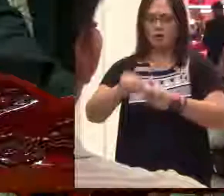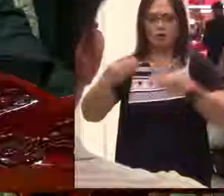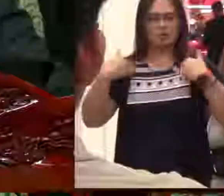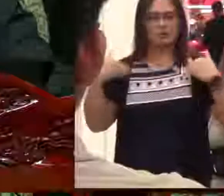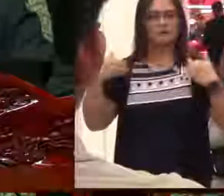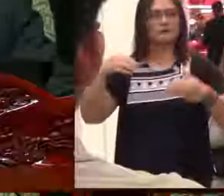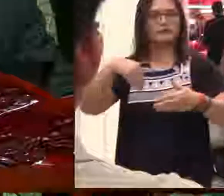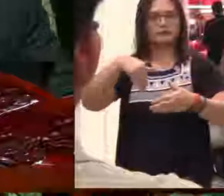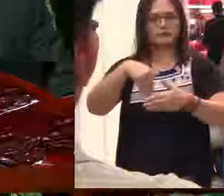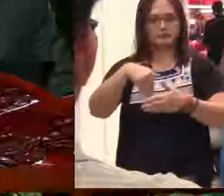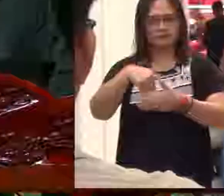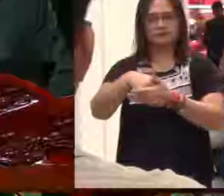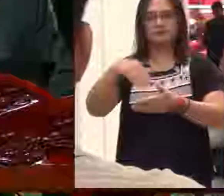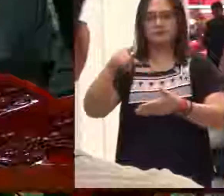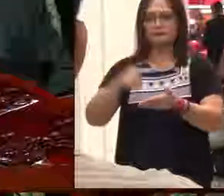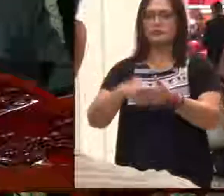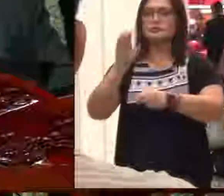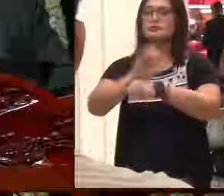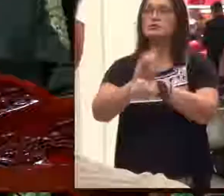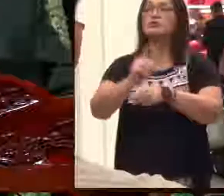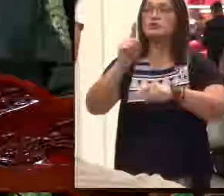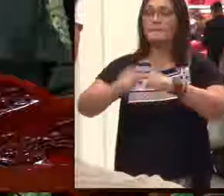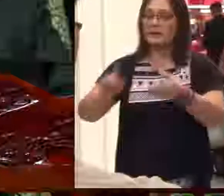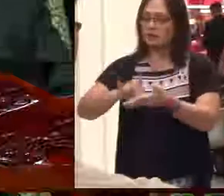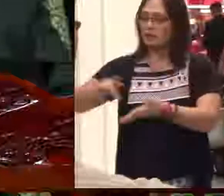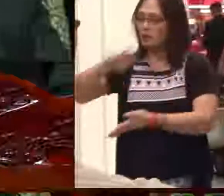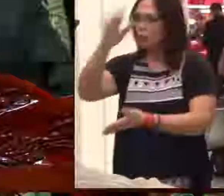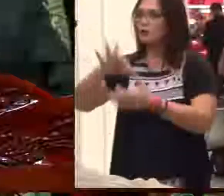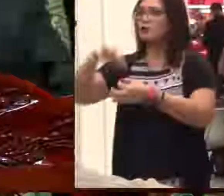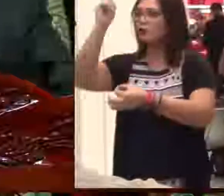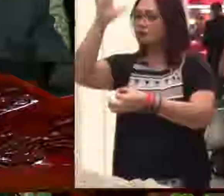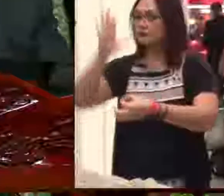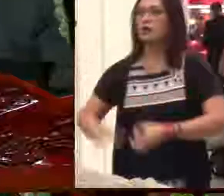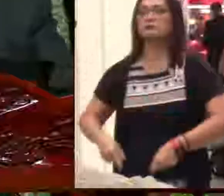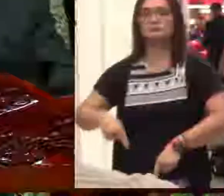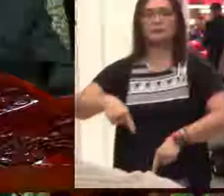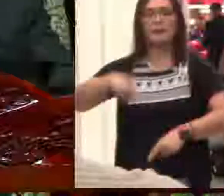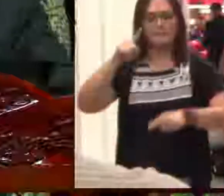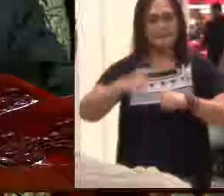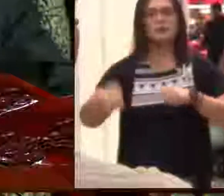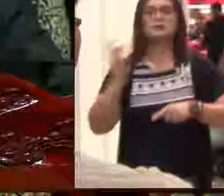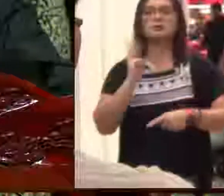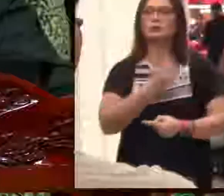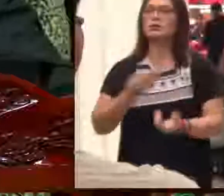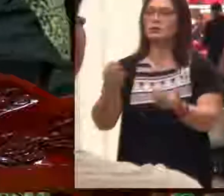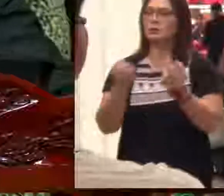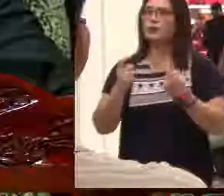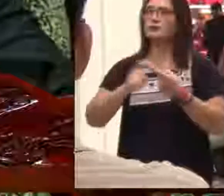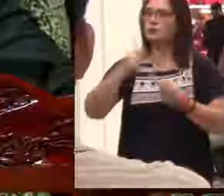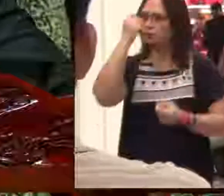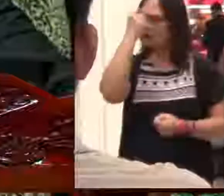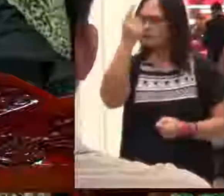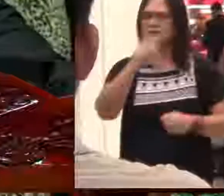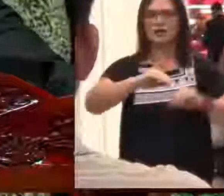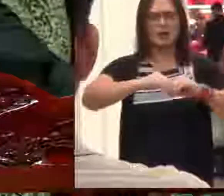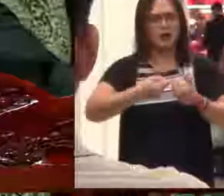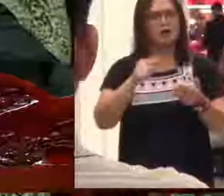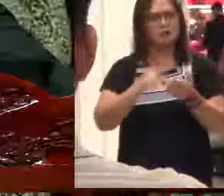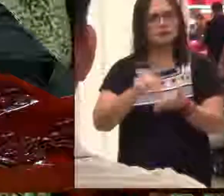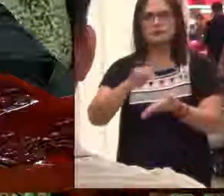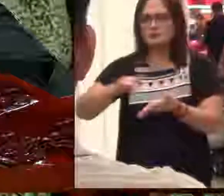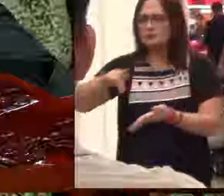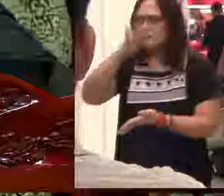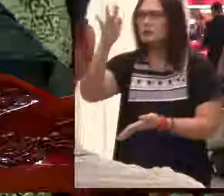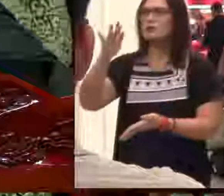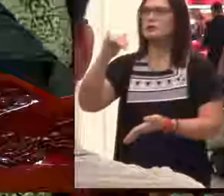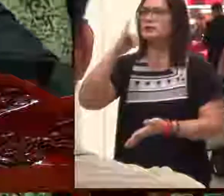ito kundi ang luwalhati ni Kristo. Amen. Ngunit nais po natin maunawaan kung paano ang luwalhating yan ay